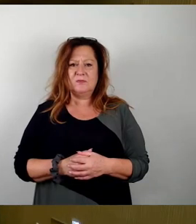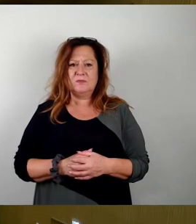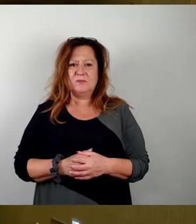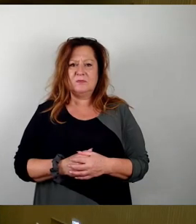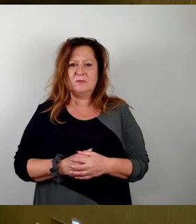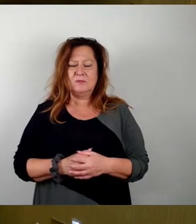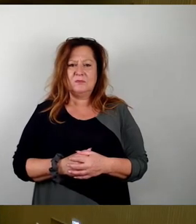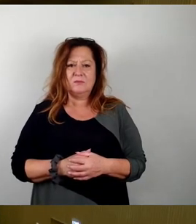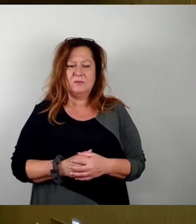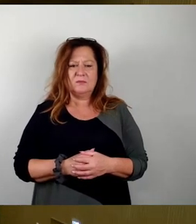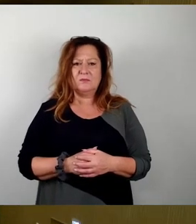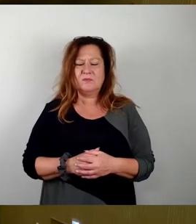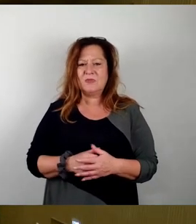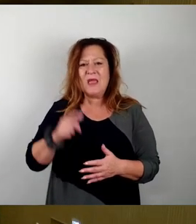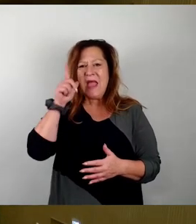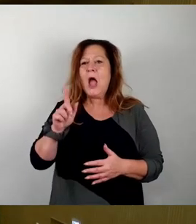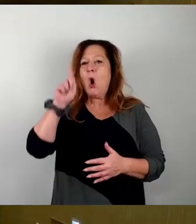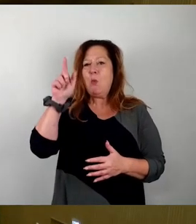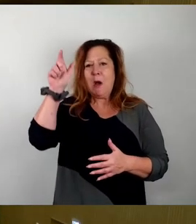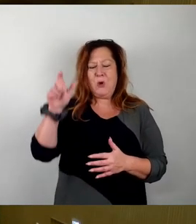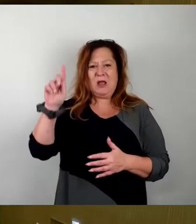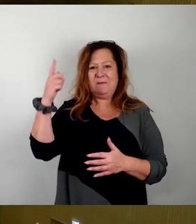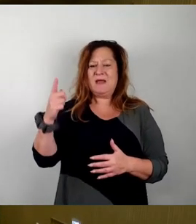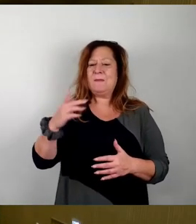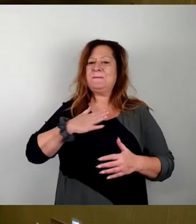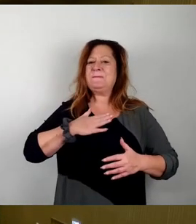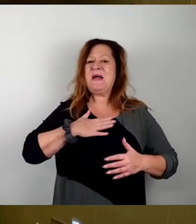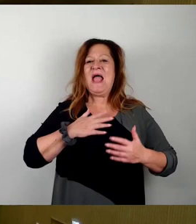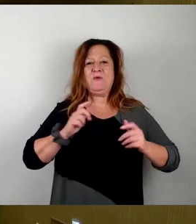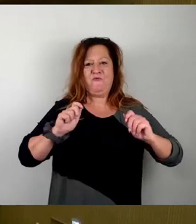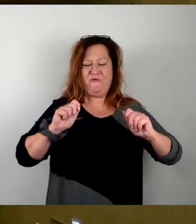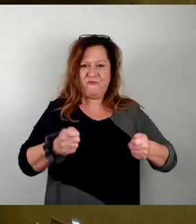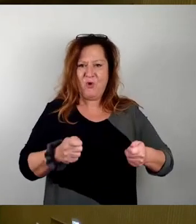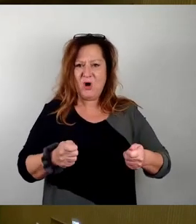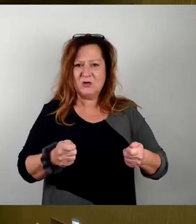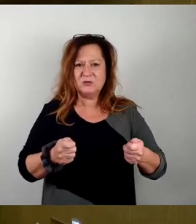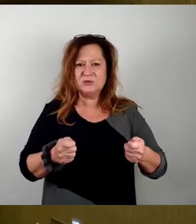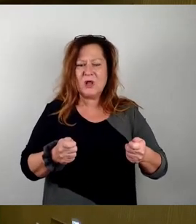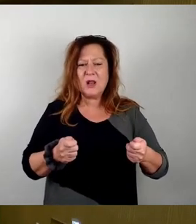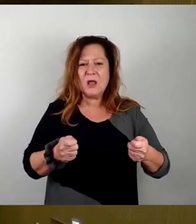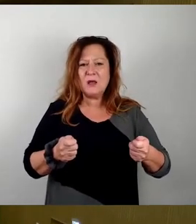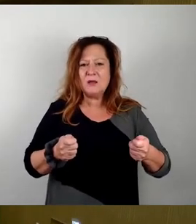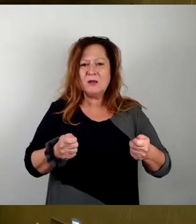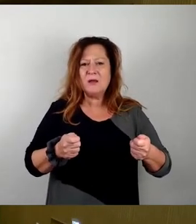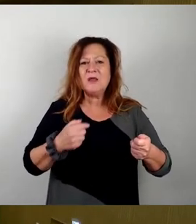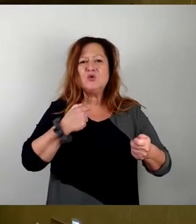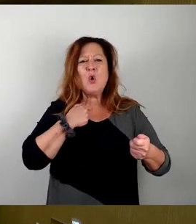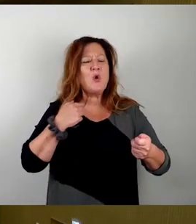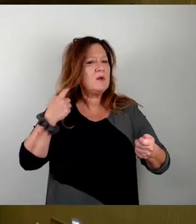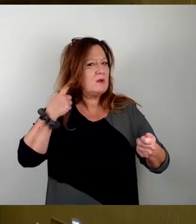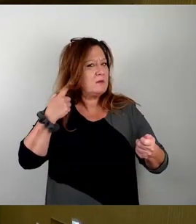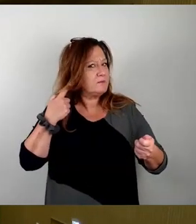Herr Oberbürgermeister, ich würde einfach den Vorschlag, also die Kündigung aufnehmen, bitte in unserem